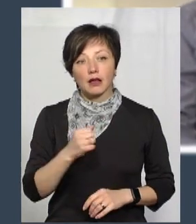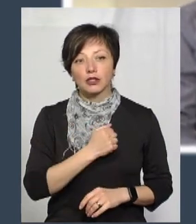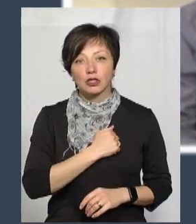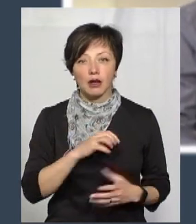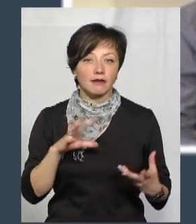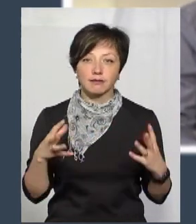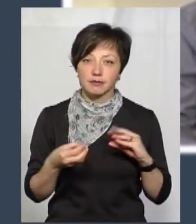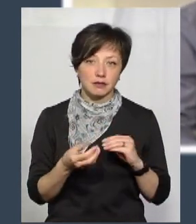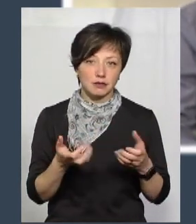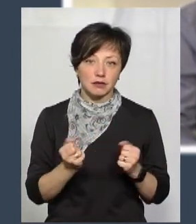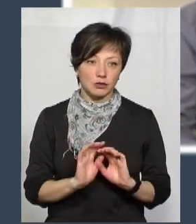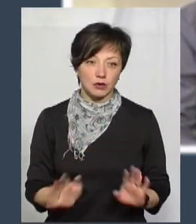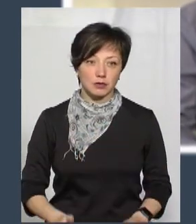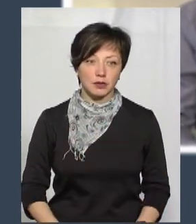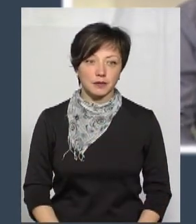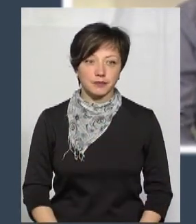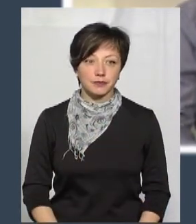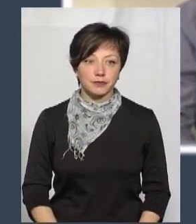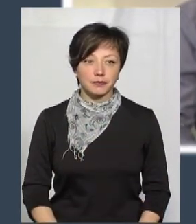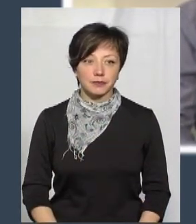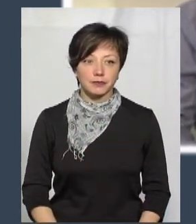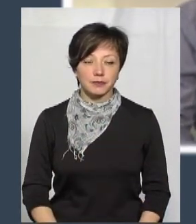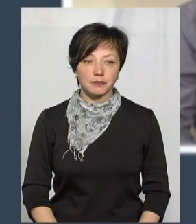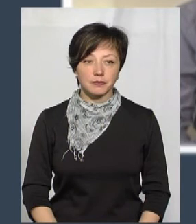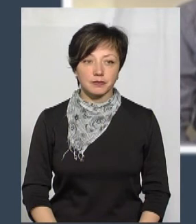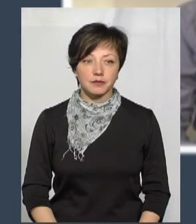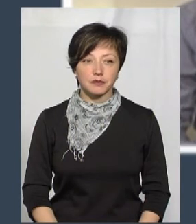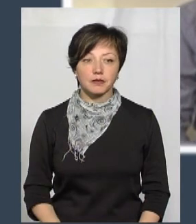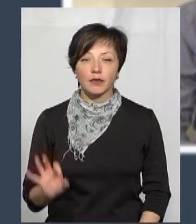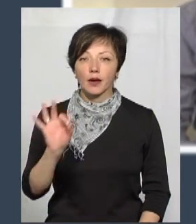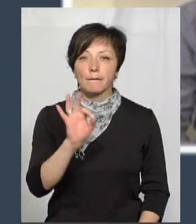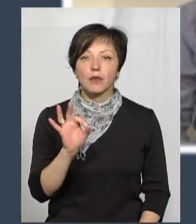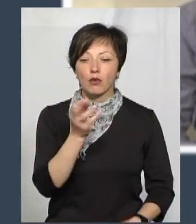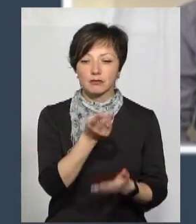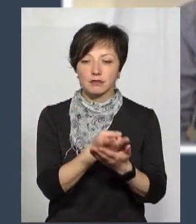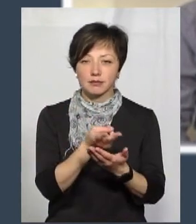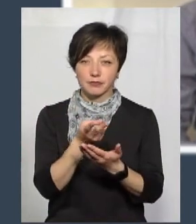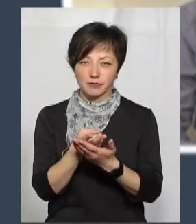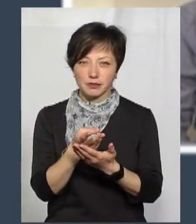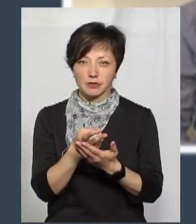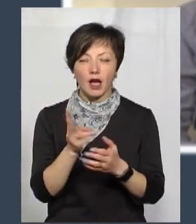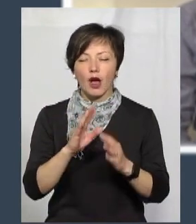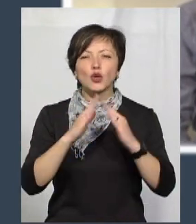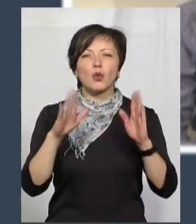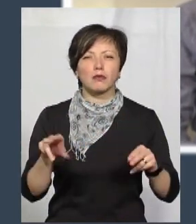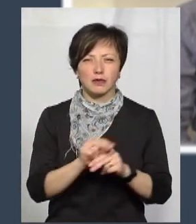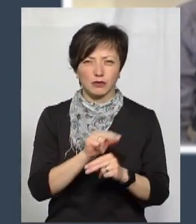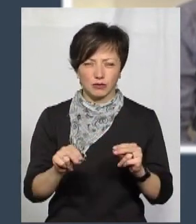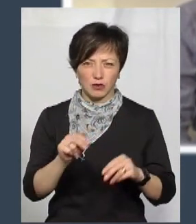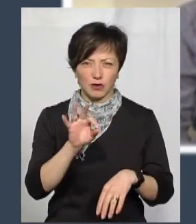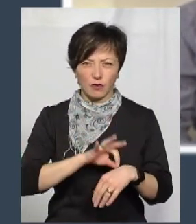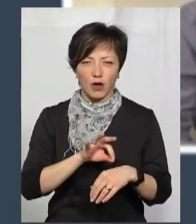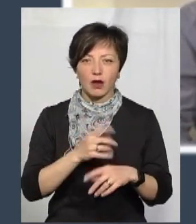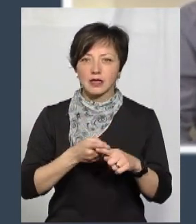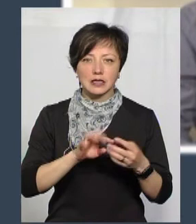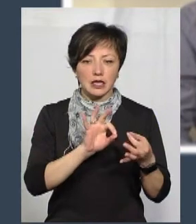на жаль, ацепта ми не отримали. І те, що стосується амбулаторних хворих, ви вже зауважили, що оці складні препарати